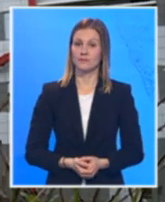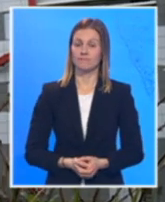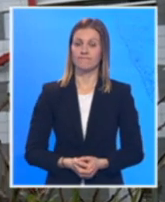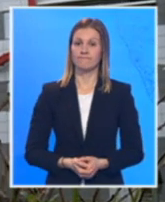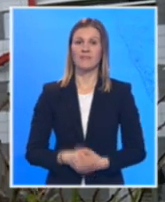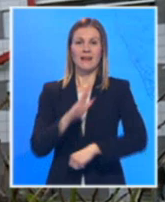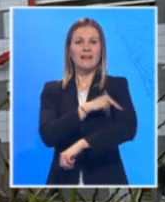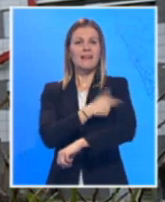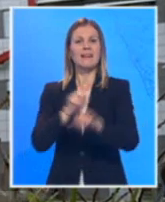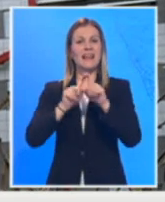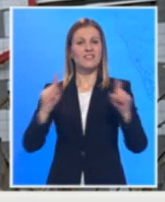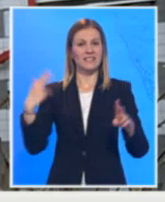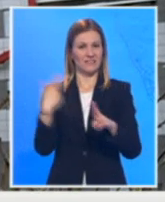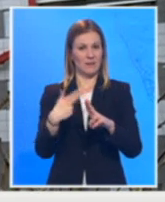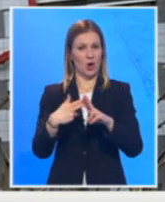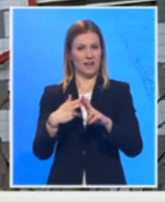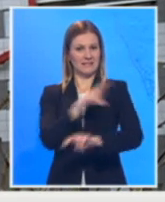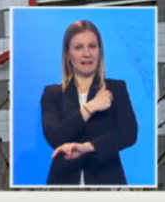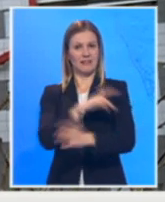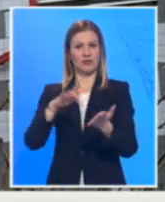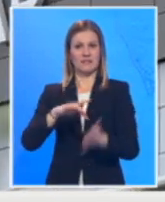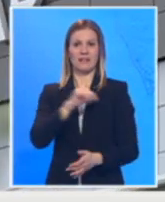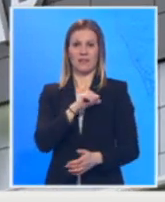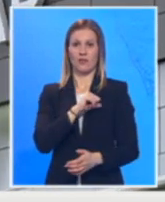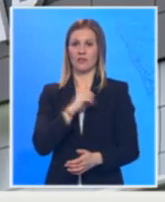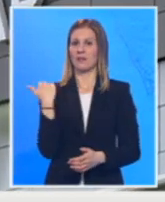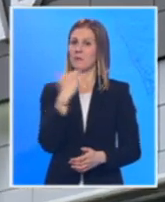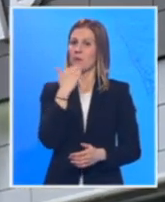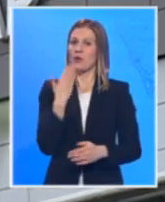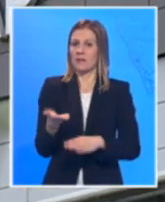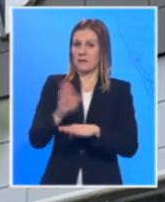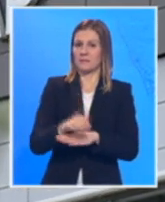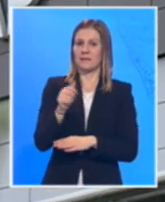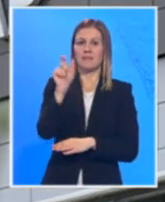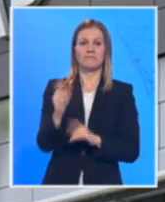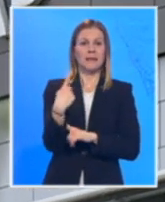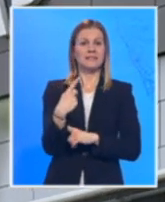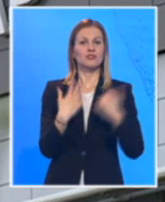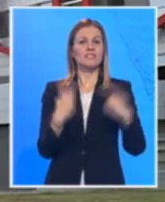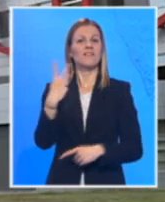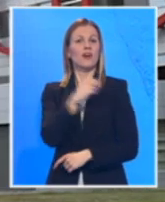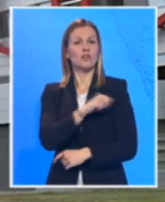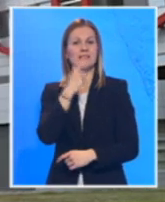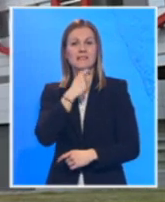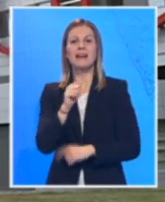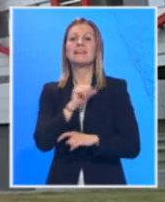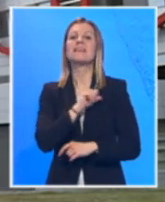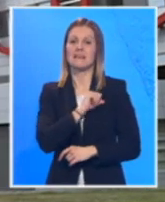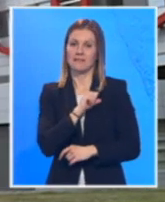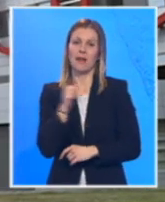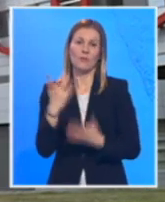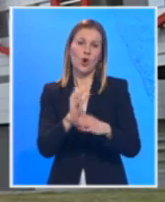Na klinici za infektivne bolesti kliničkog centra Vojvodine popodne je primjenuo 62-godišnji pacijenti s kikinde inficiran